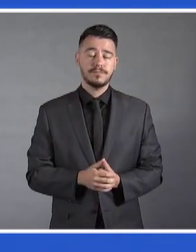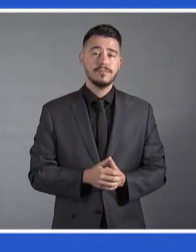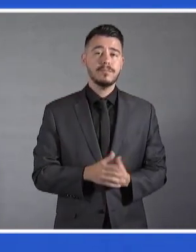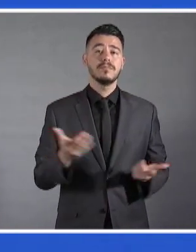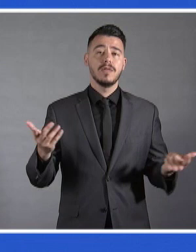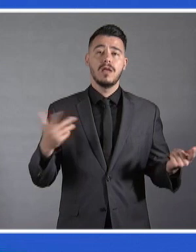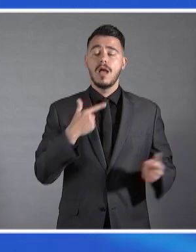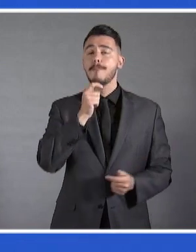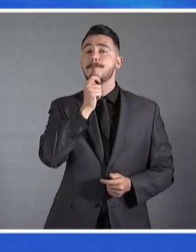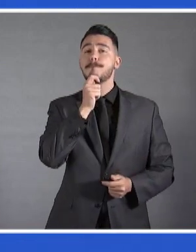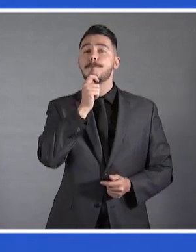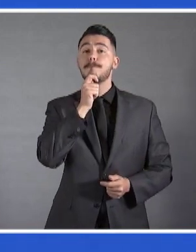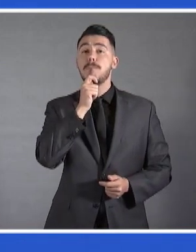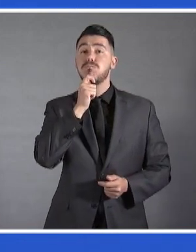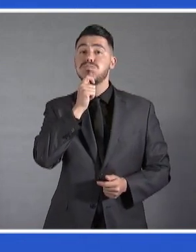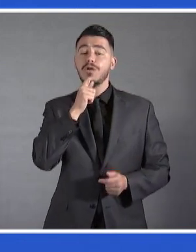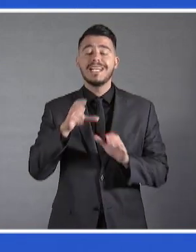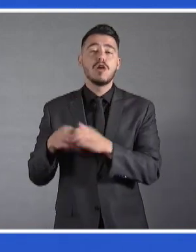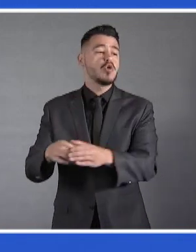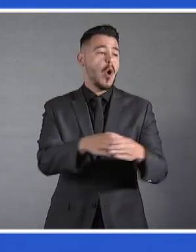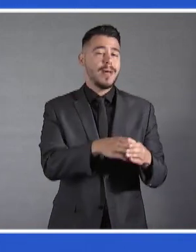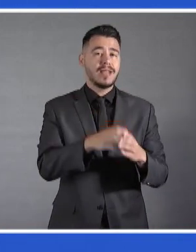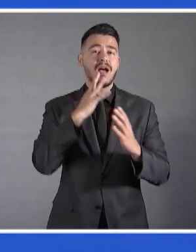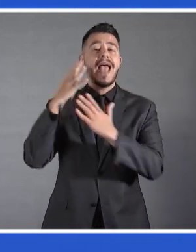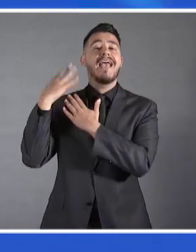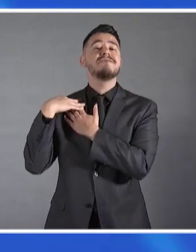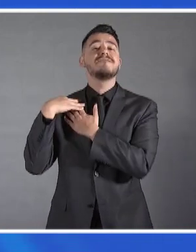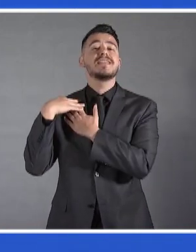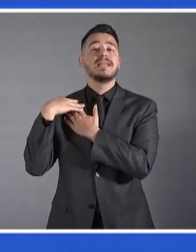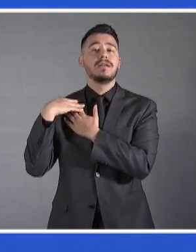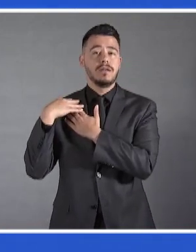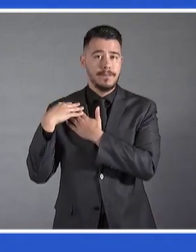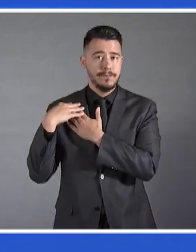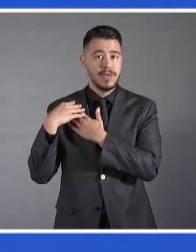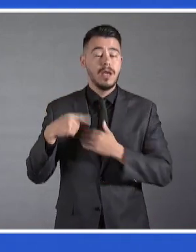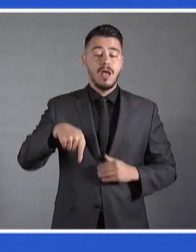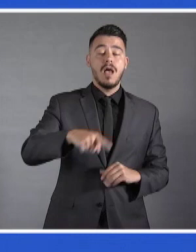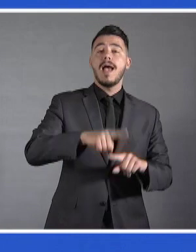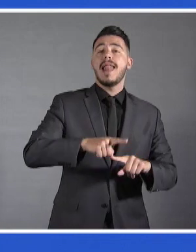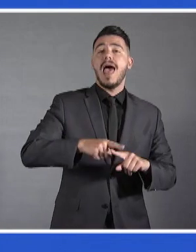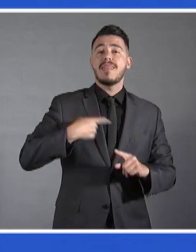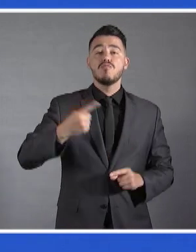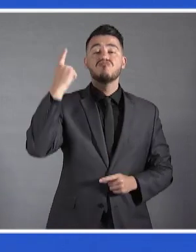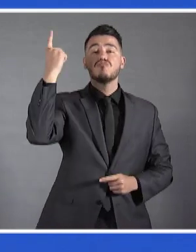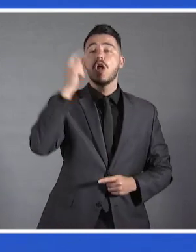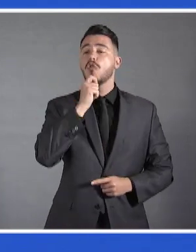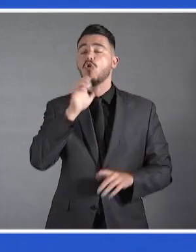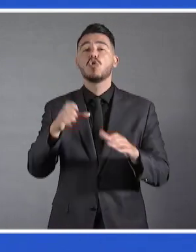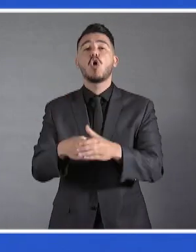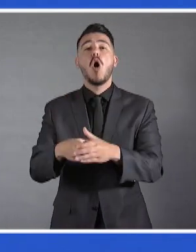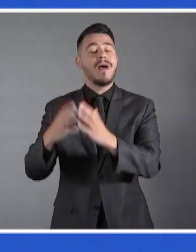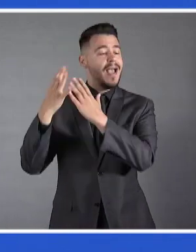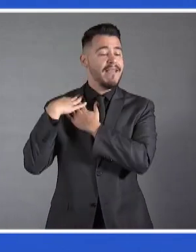δυνάμεις της ευθύνης. Και στην Ελλάδα, ο μόνος εγκυητής για να σταθεί η χώρα μας όρθια